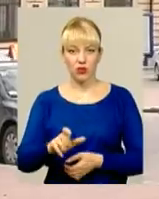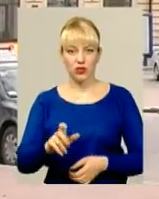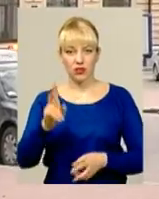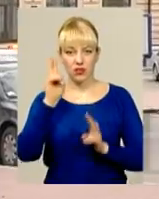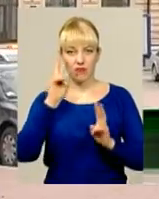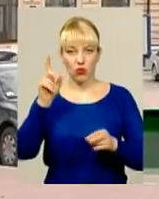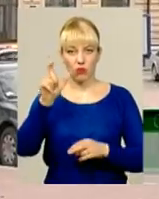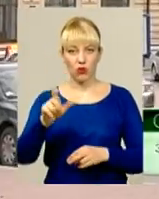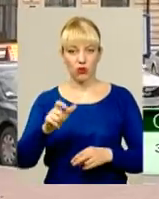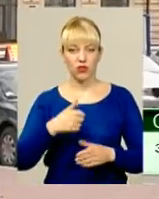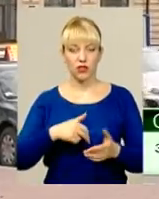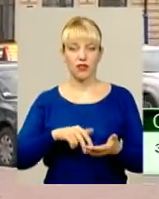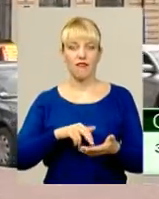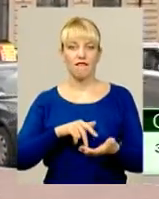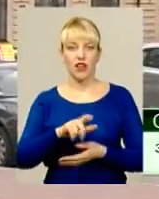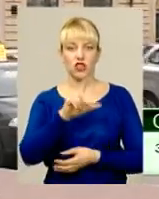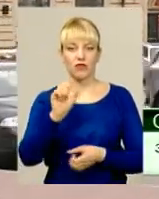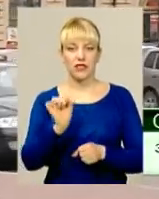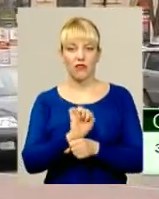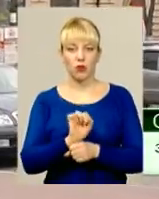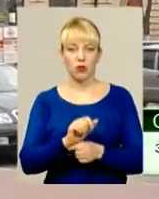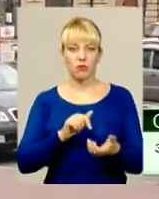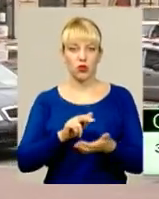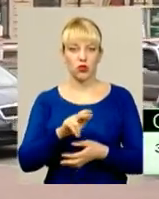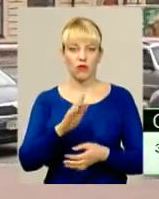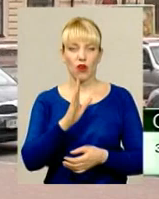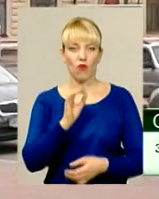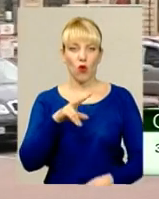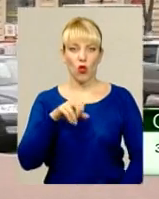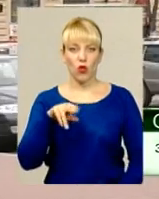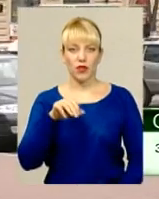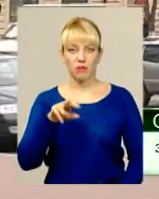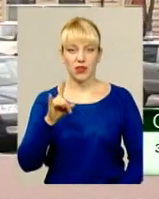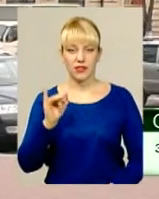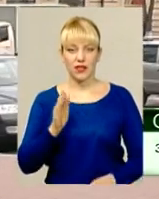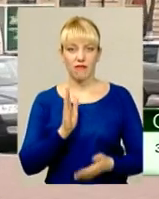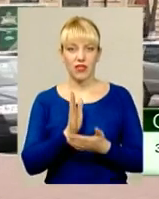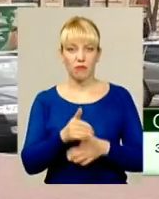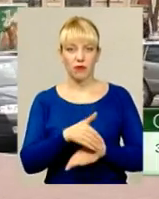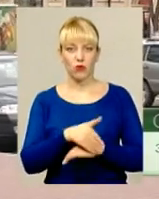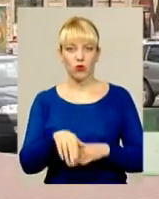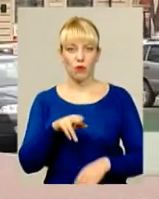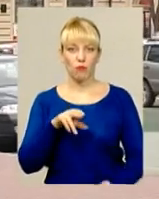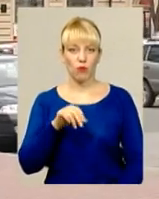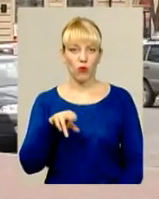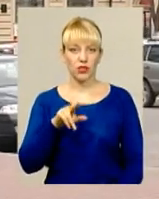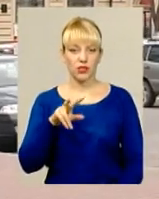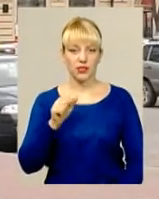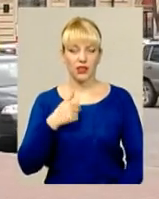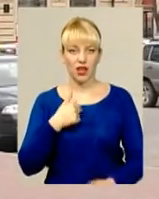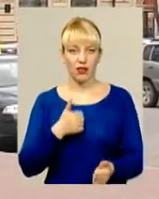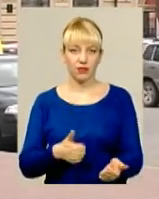автомобіля та направився по вулиць Володимирській, напрямку вулиці Подільської. Я вирішив за невідомим